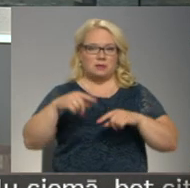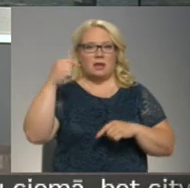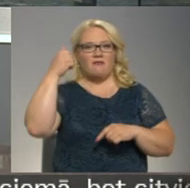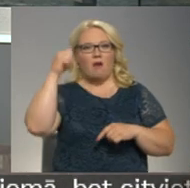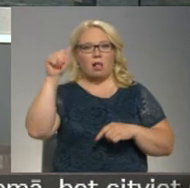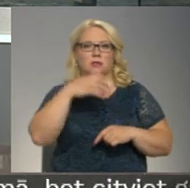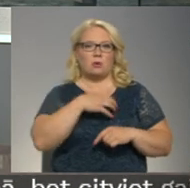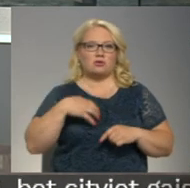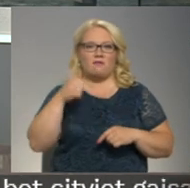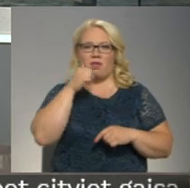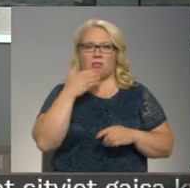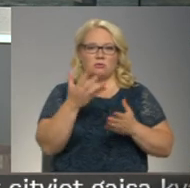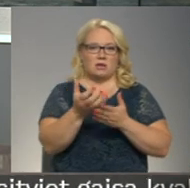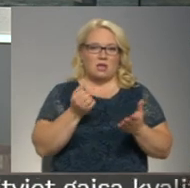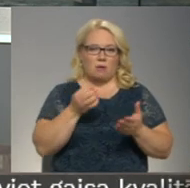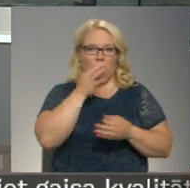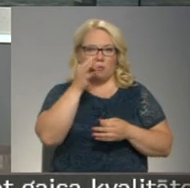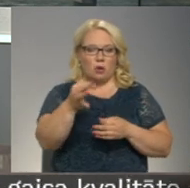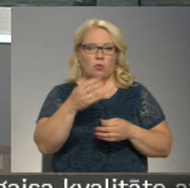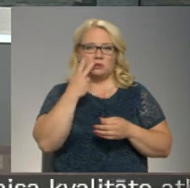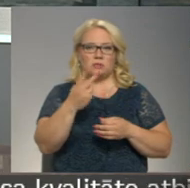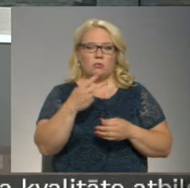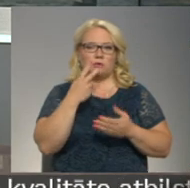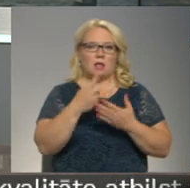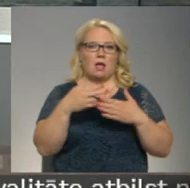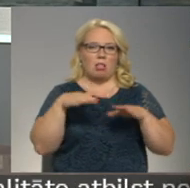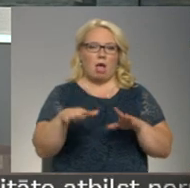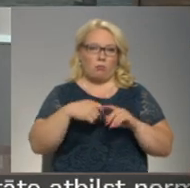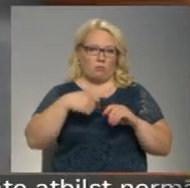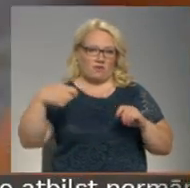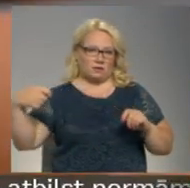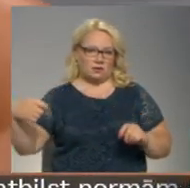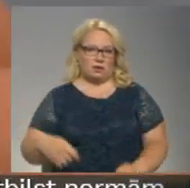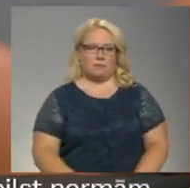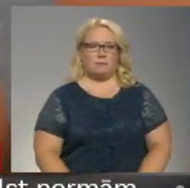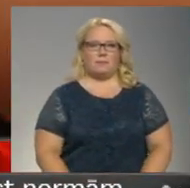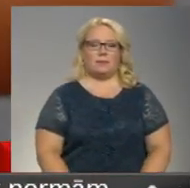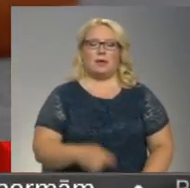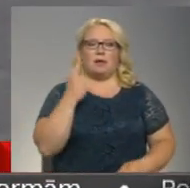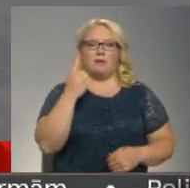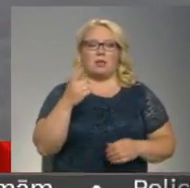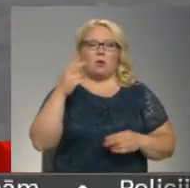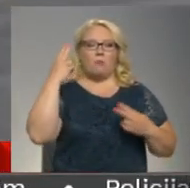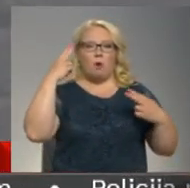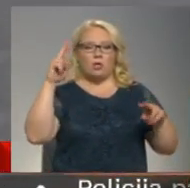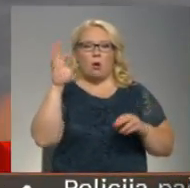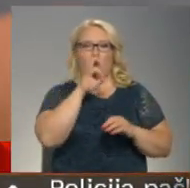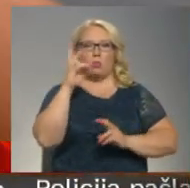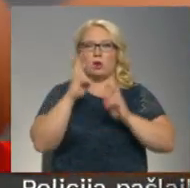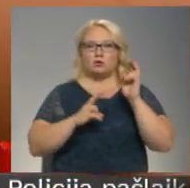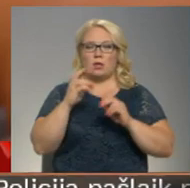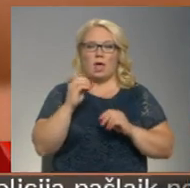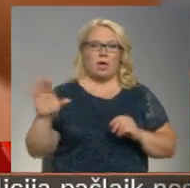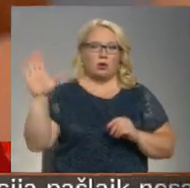saņēmus un uzskat, ka lēmums tiek novilcināts skaidroja Vidzemes televīziju. Vienu nomadernākajā molu ražotnēm